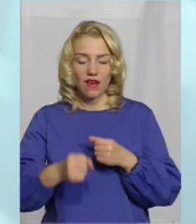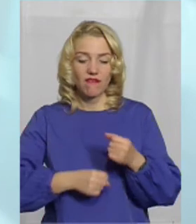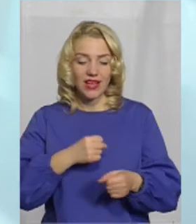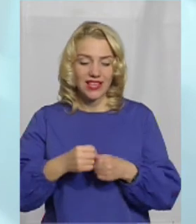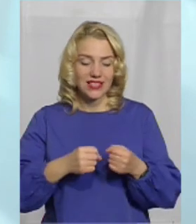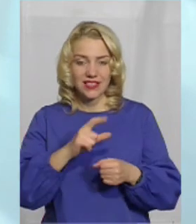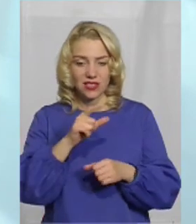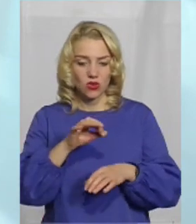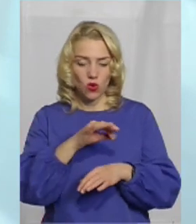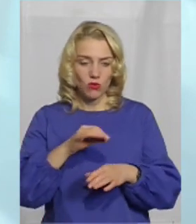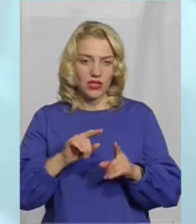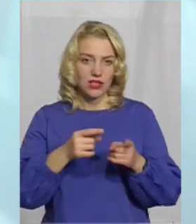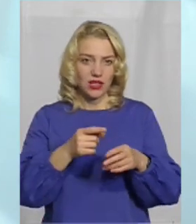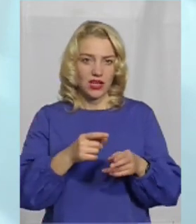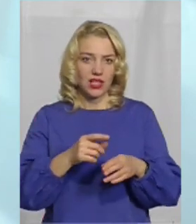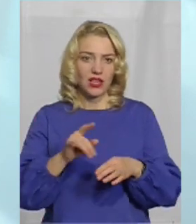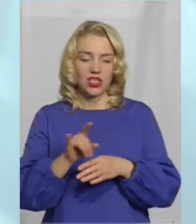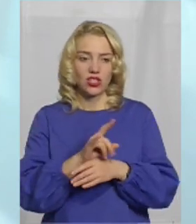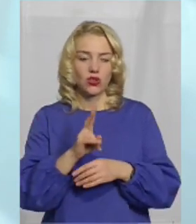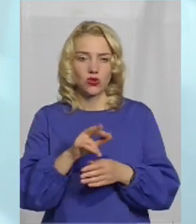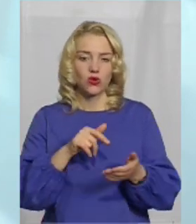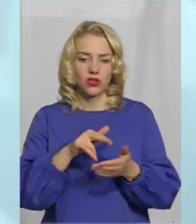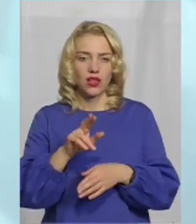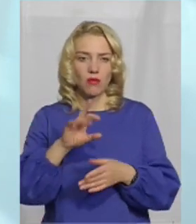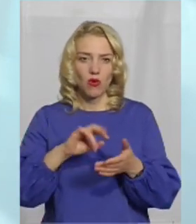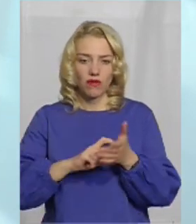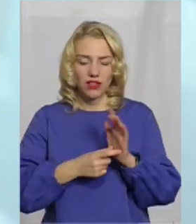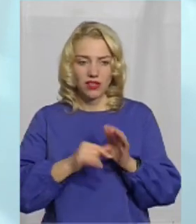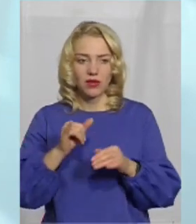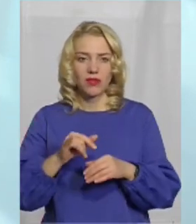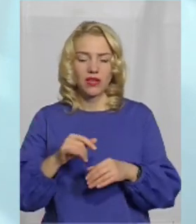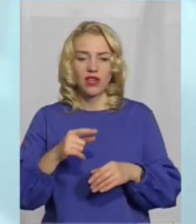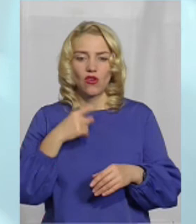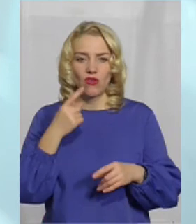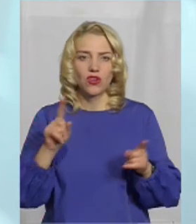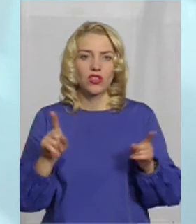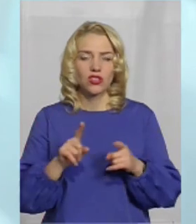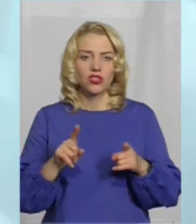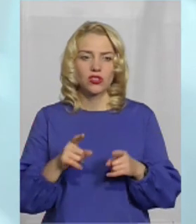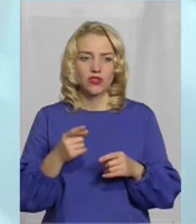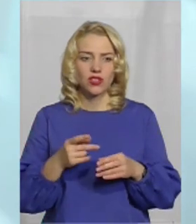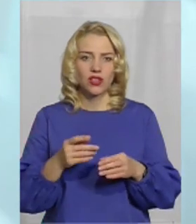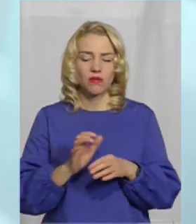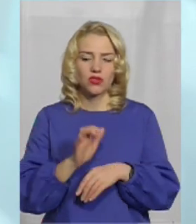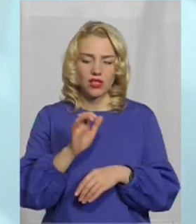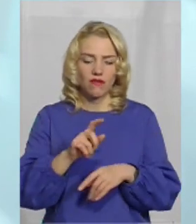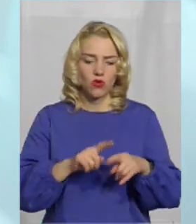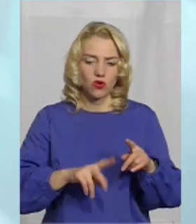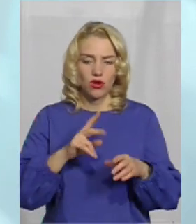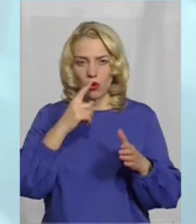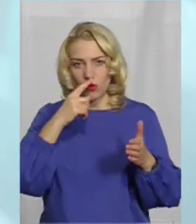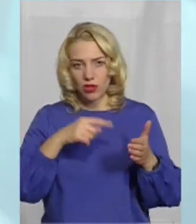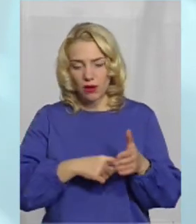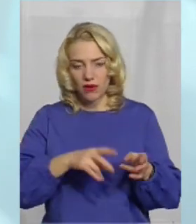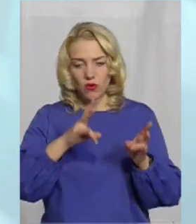області затримали шахраїв, які ходили по квартирах, представлялися, ну, начебто там, що послав родич, який потрапив у